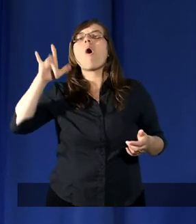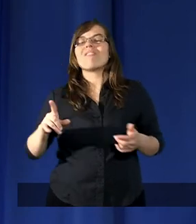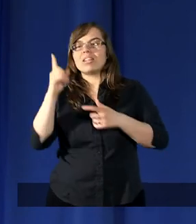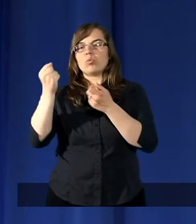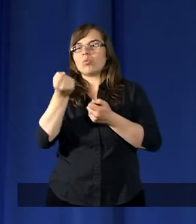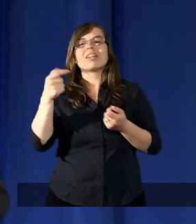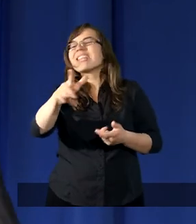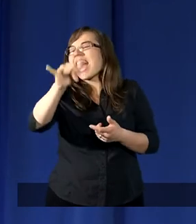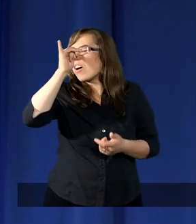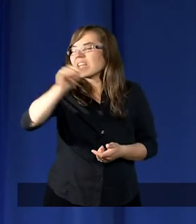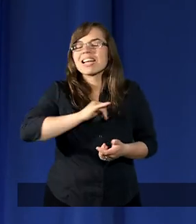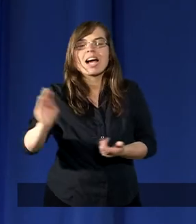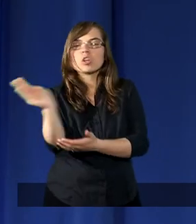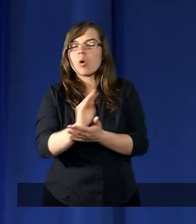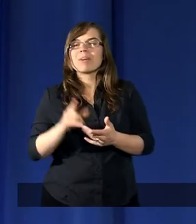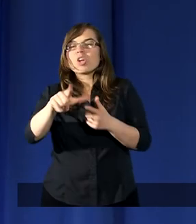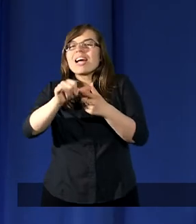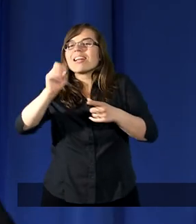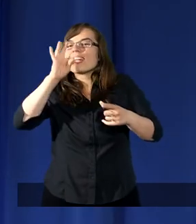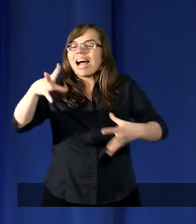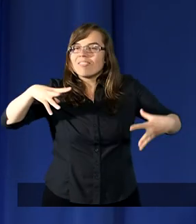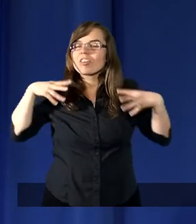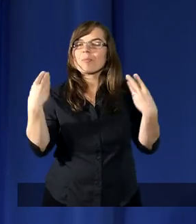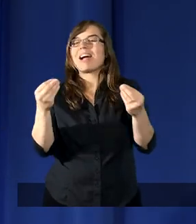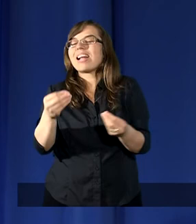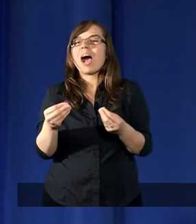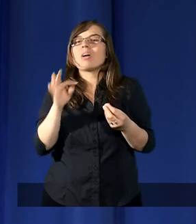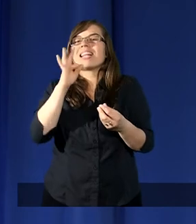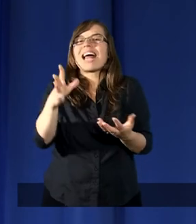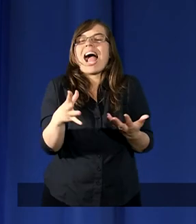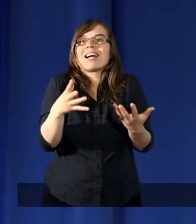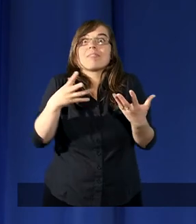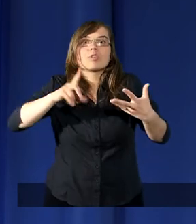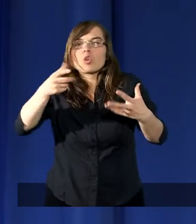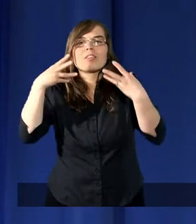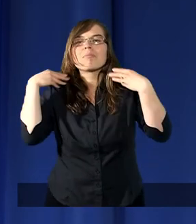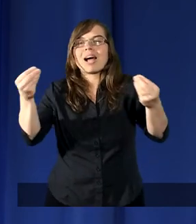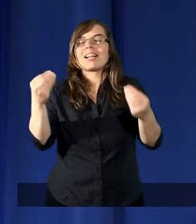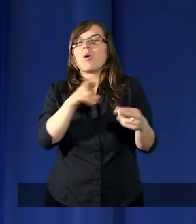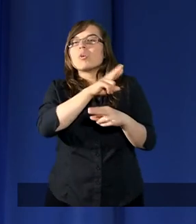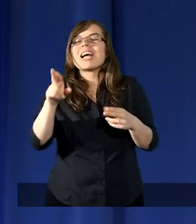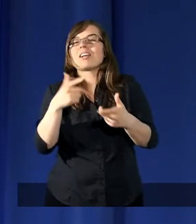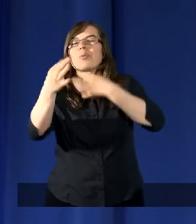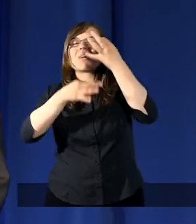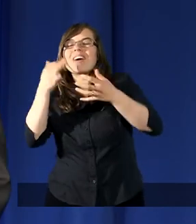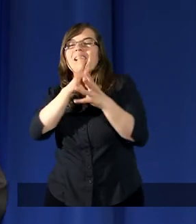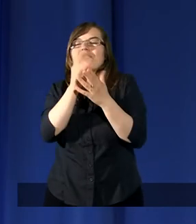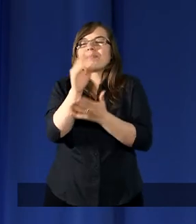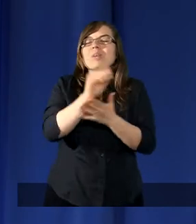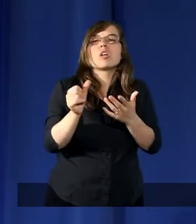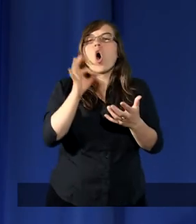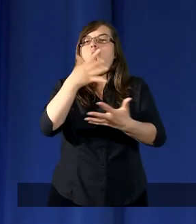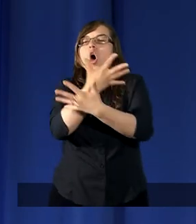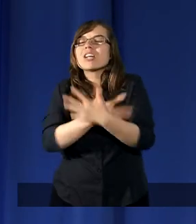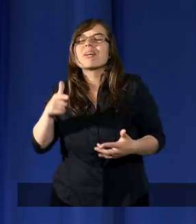bo tego się nie da opisać, to jest tak wspaniałe, są tak wspaniałe pieśni, które śpiewamy o